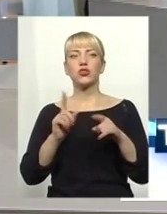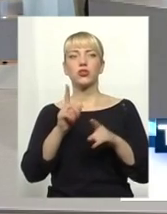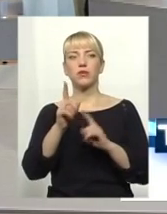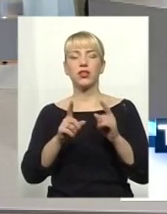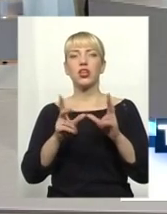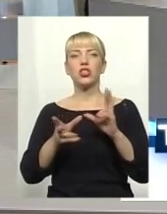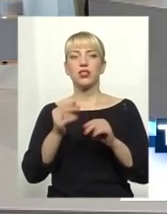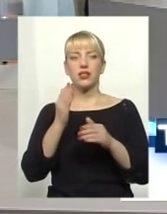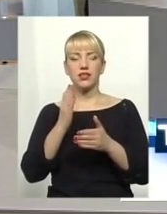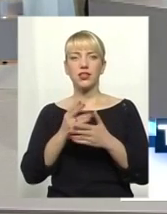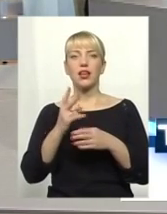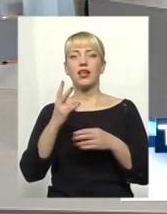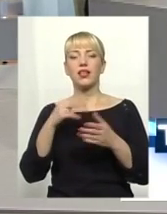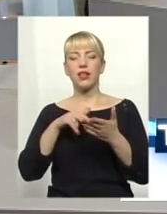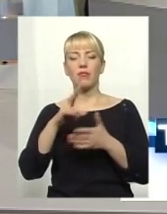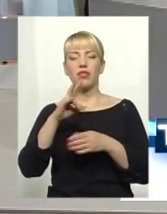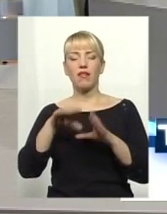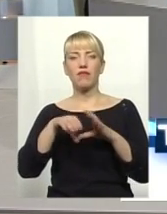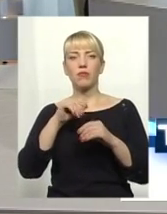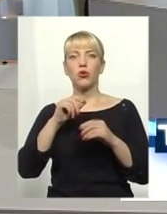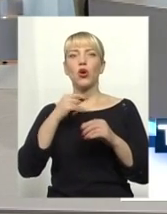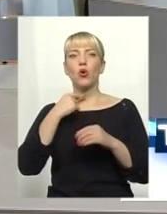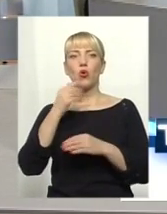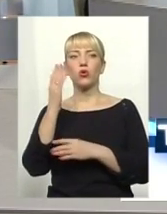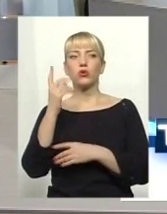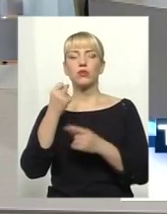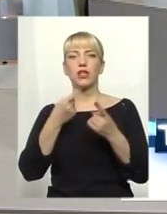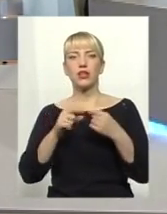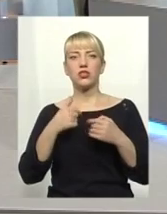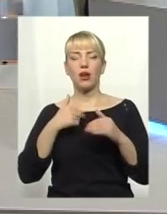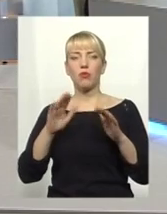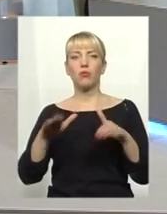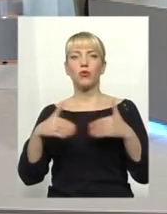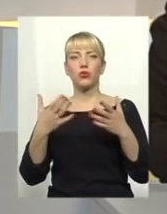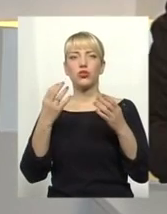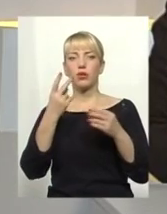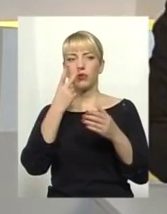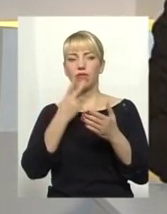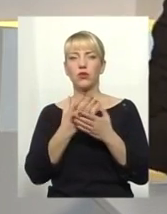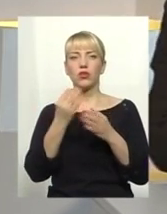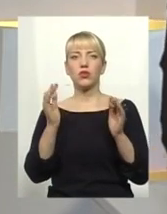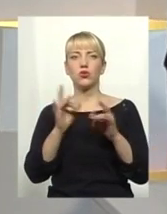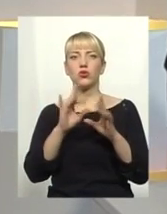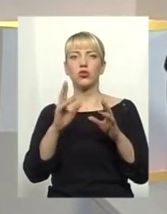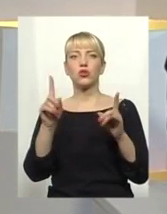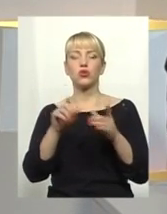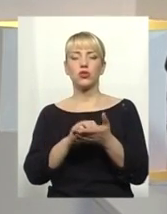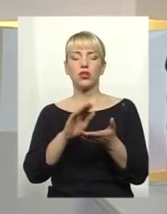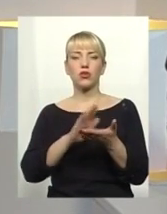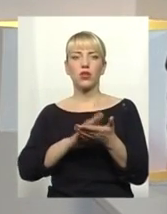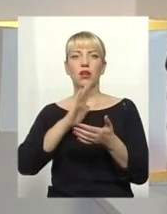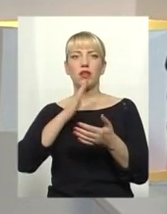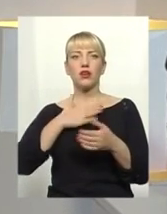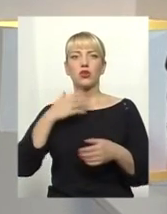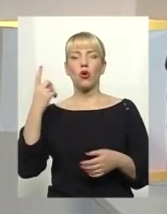Йдемо на вибори та голосуємо за інших. Все. Я все ж таки пропоную переглянути ще один сюжет про те, що задекларували наші